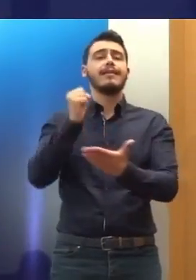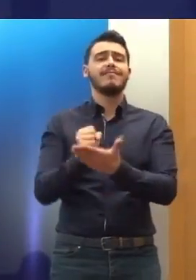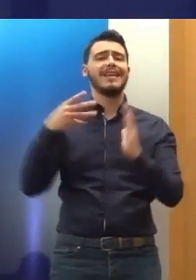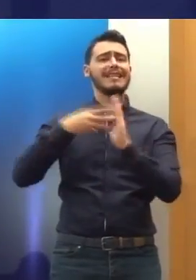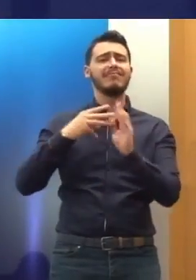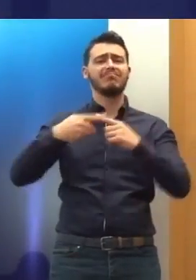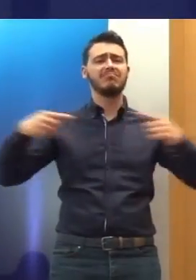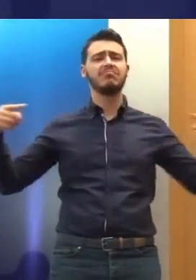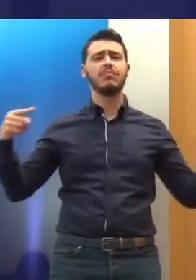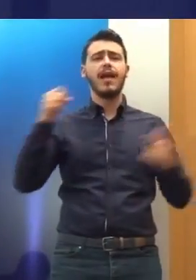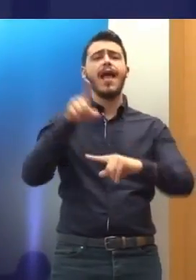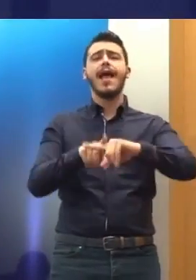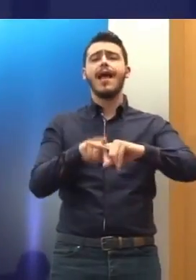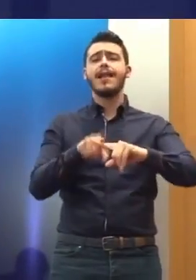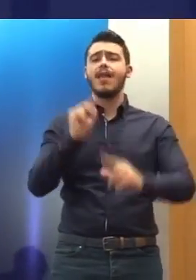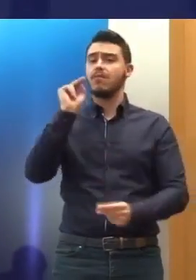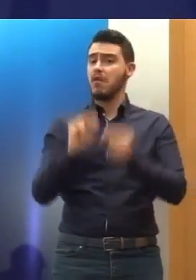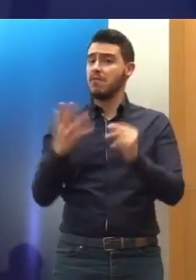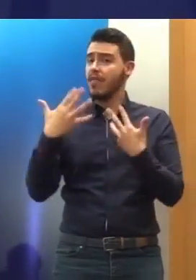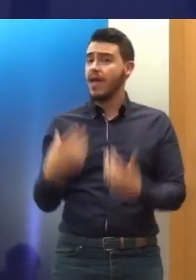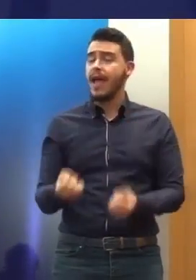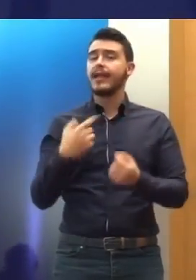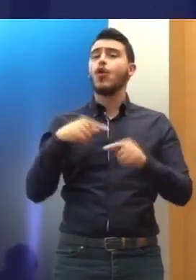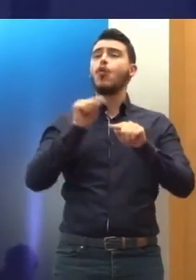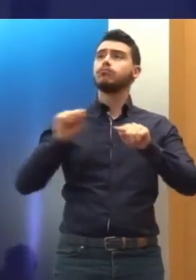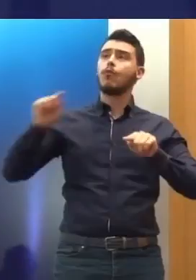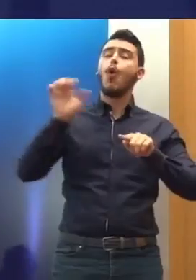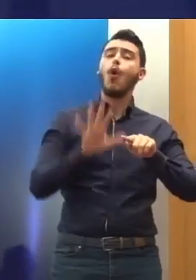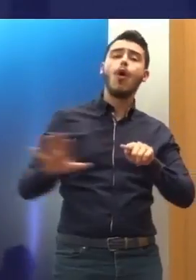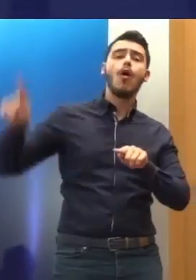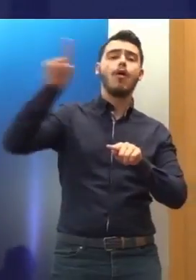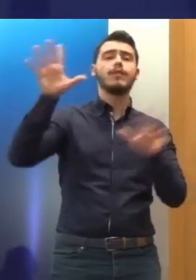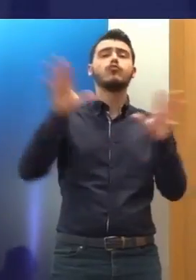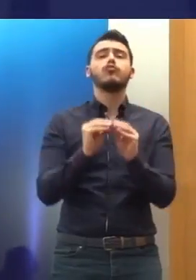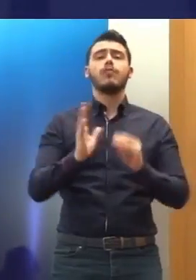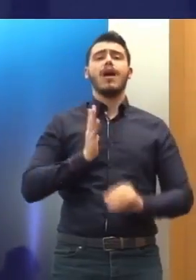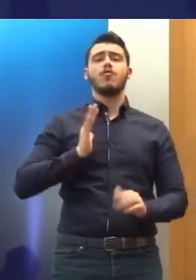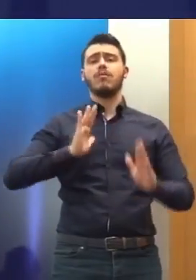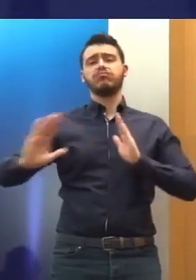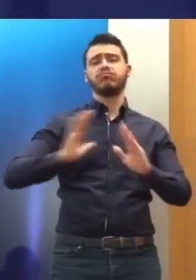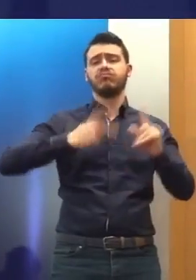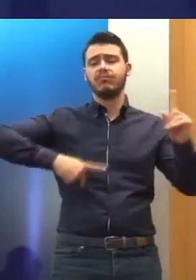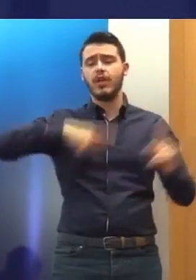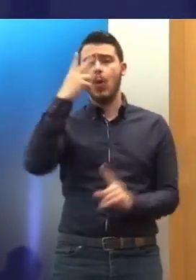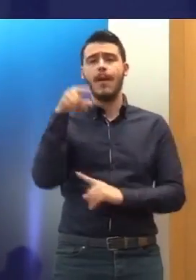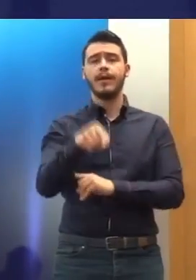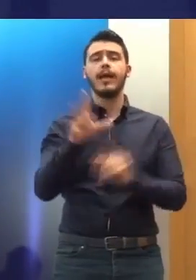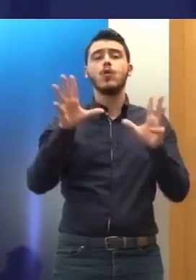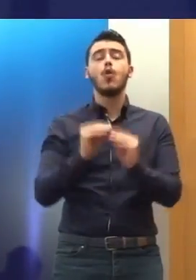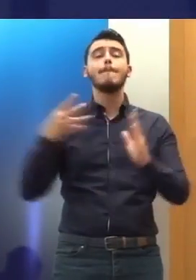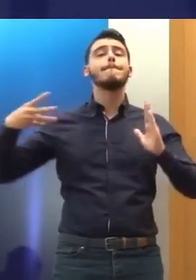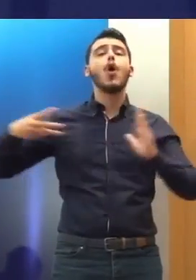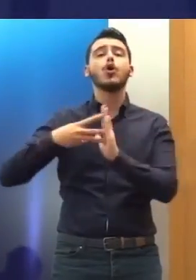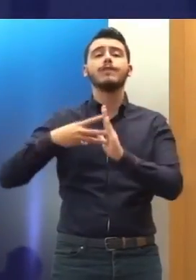χώρα και όλοι όσοι ασχολούνται με την προστασία των δικαιώματων των ανθρώπων είναι το θέμα της ένταξης των προσφύγων και